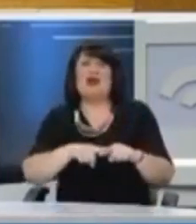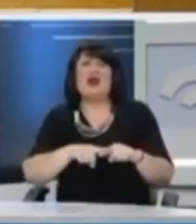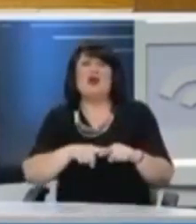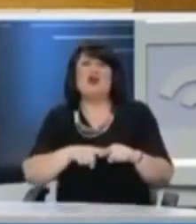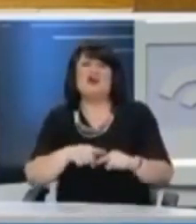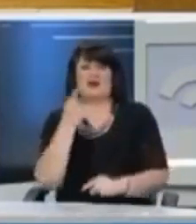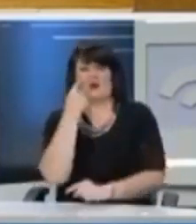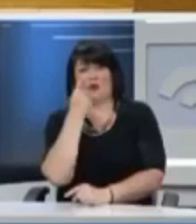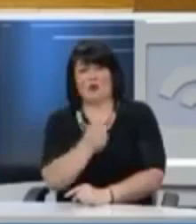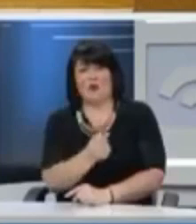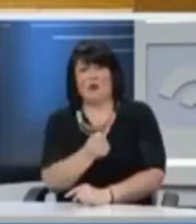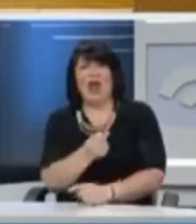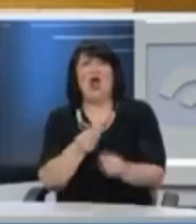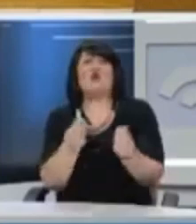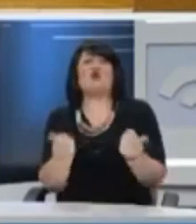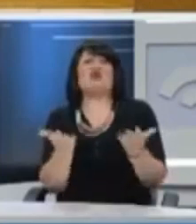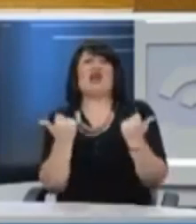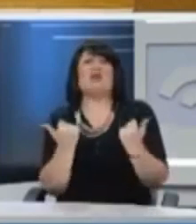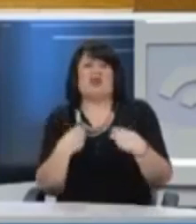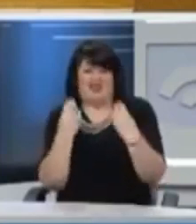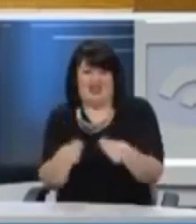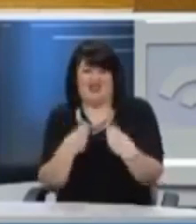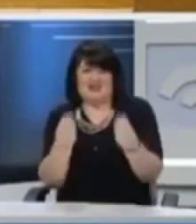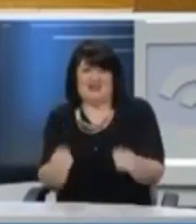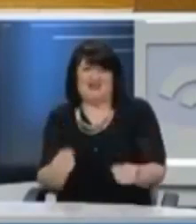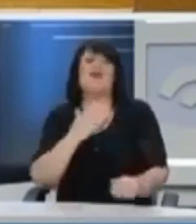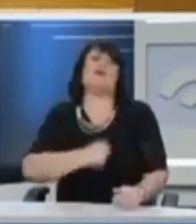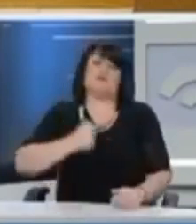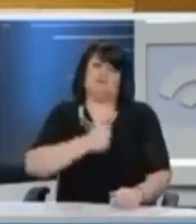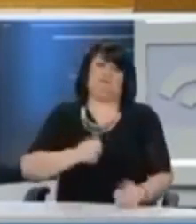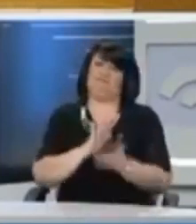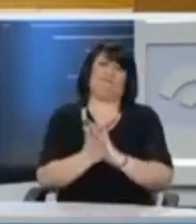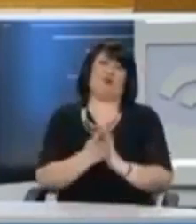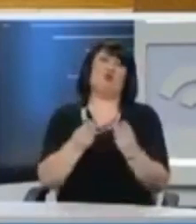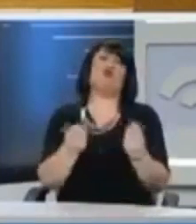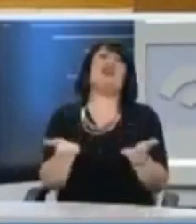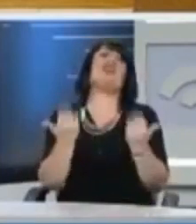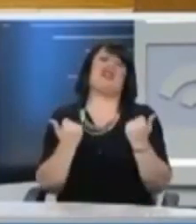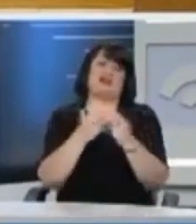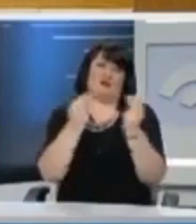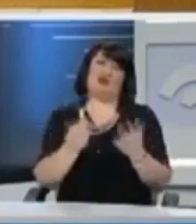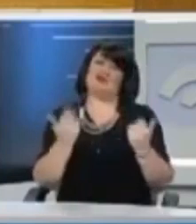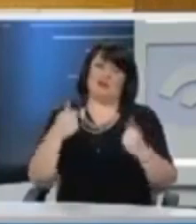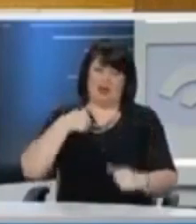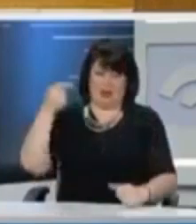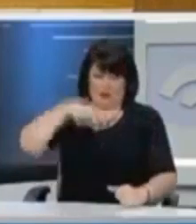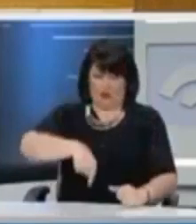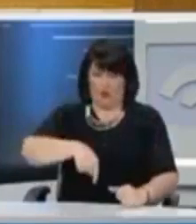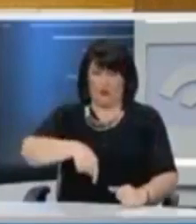θεάματα χωρίς άρτο. Και θεάματα πολύ δυσάριστα. Εμείς θα είμαστε εδώ